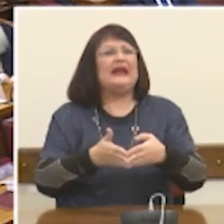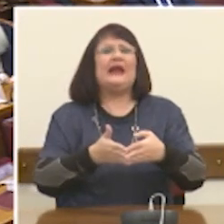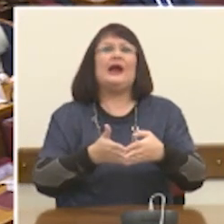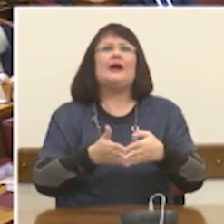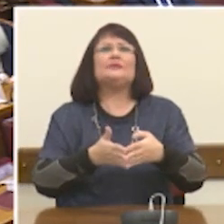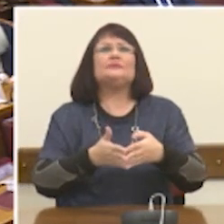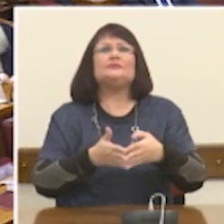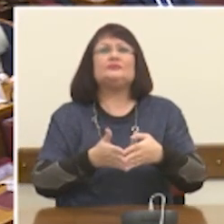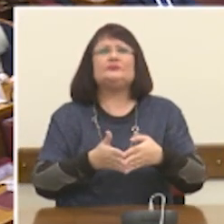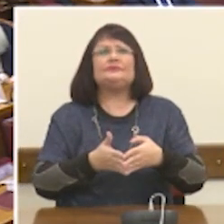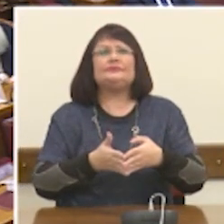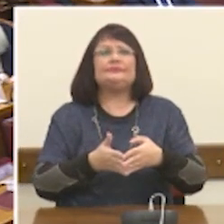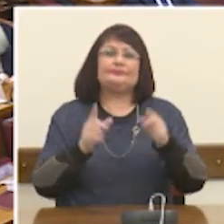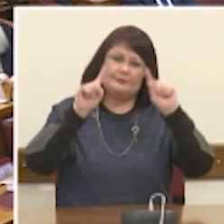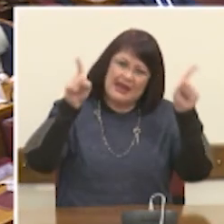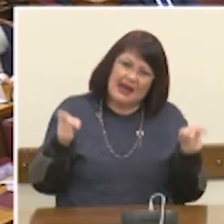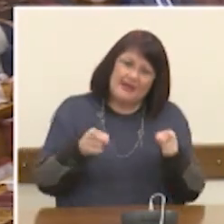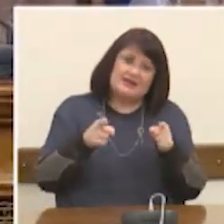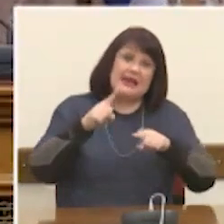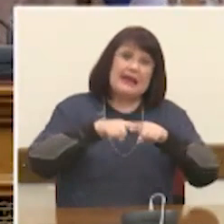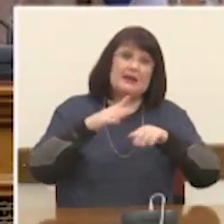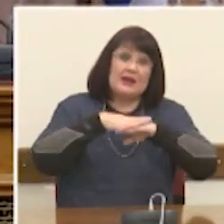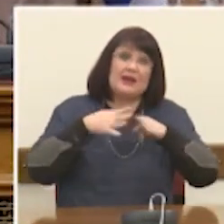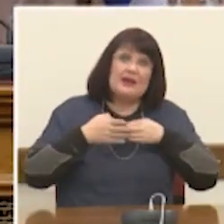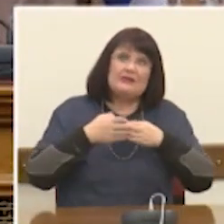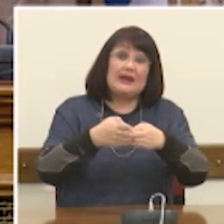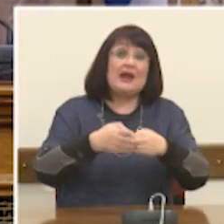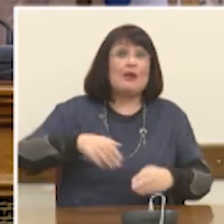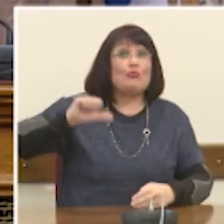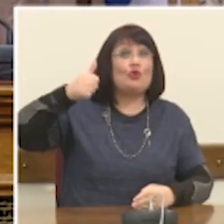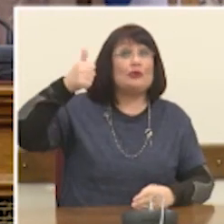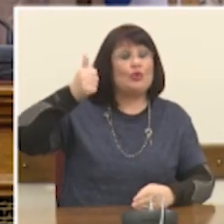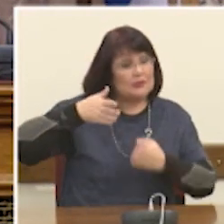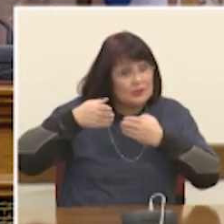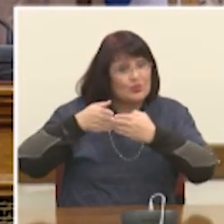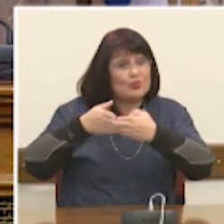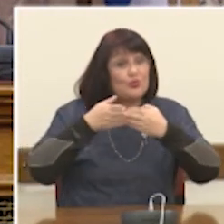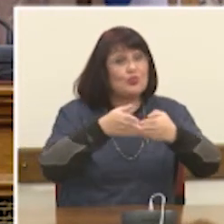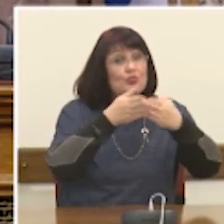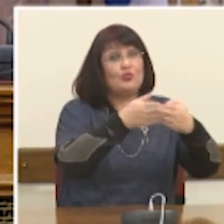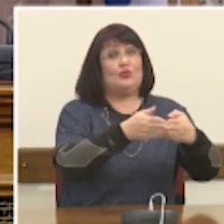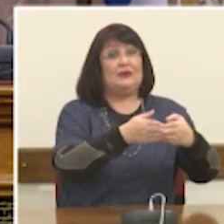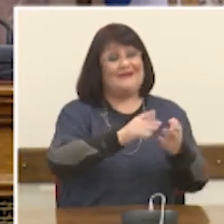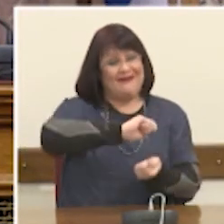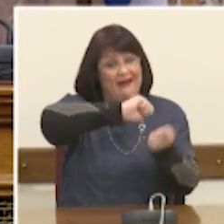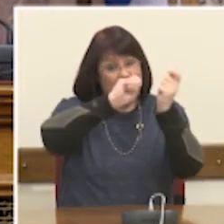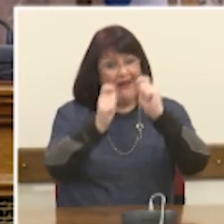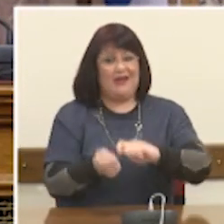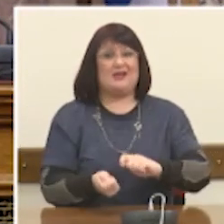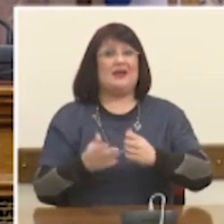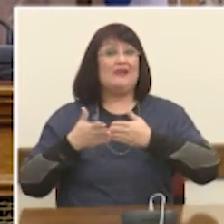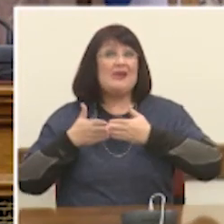αντί έχω μια παρένθεση, θα πρέπει να βρεθεί στην πρώτη γραμμή της μετάβασης σε μια ναυτιλία